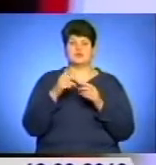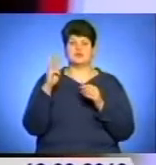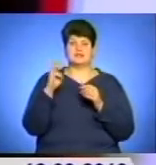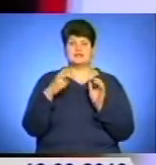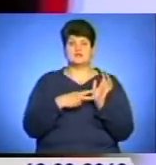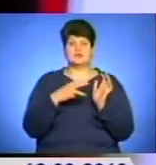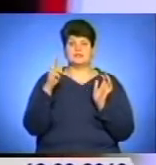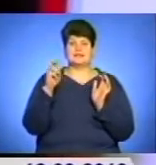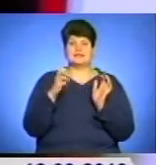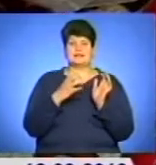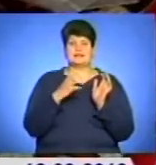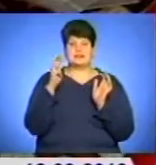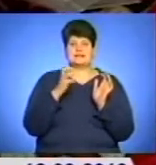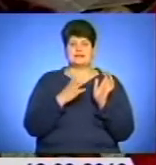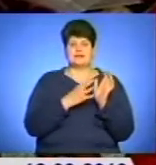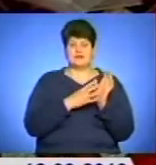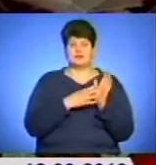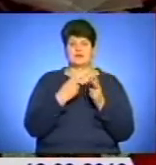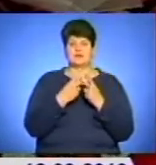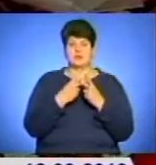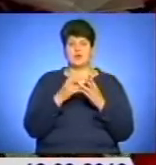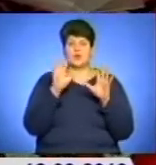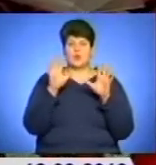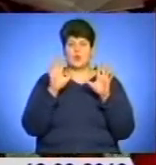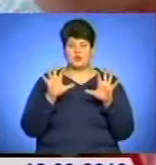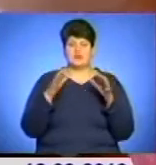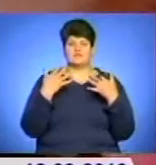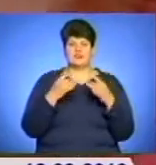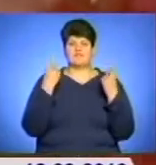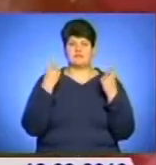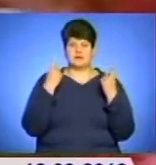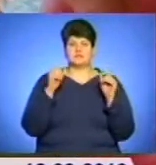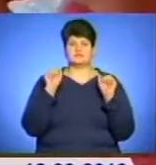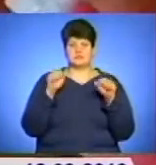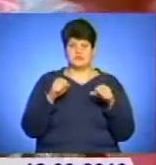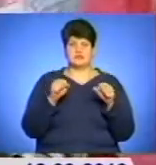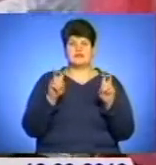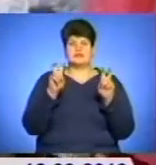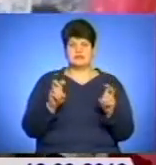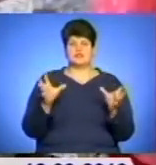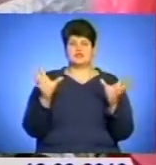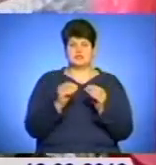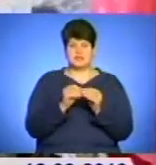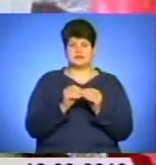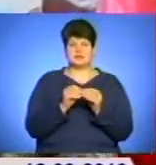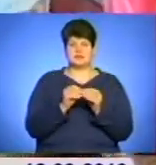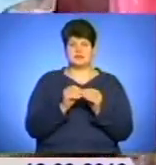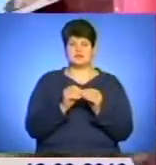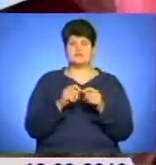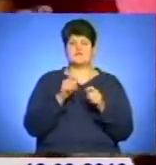309 Кримінального кодексу. Але велика ймовірність того, що на лаву підсудних зловмисники сядуть ще й за обвинуваченнями